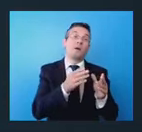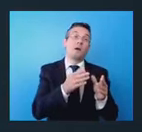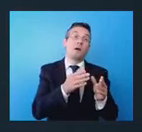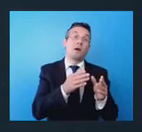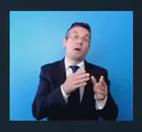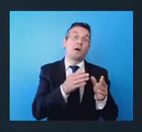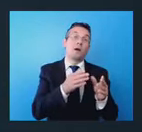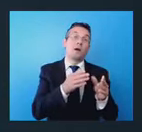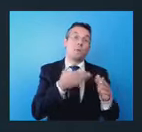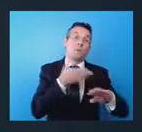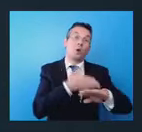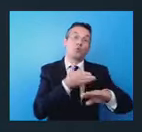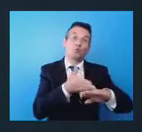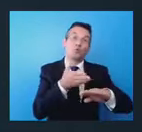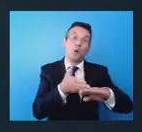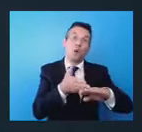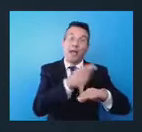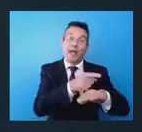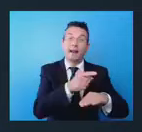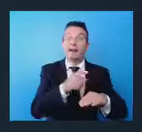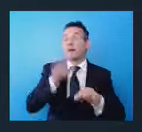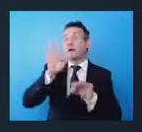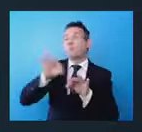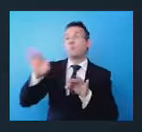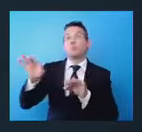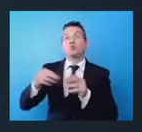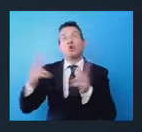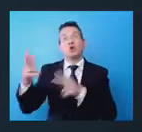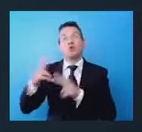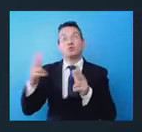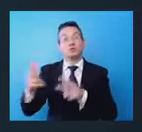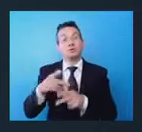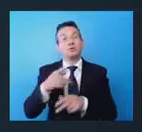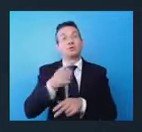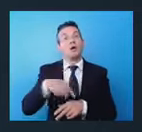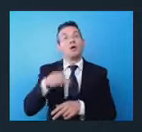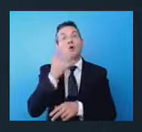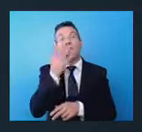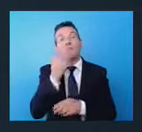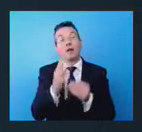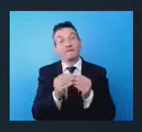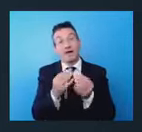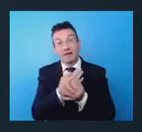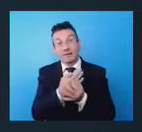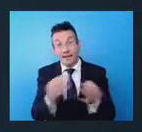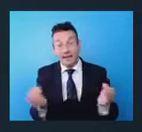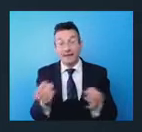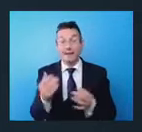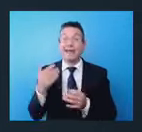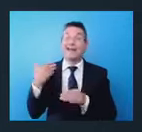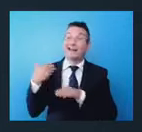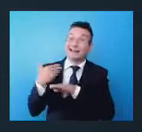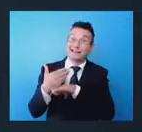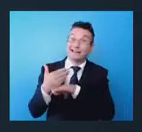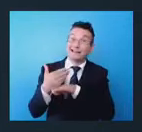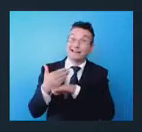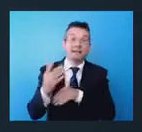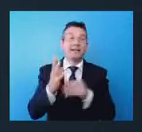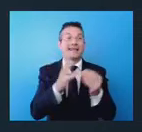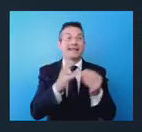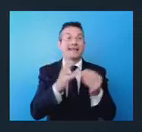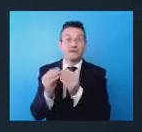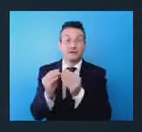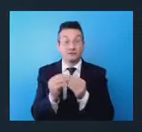noi su questo vogliamo fare bene i compiti a casa, recuperare anche ritardi dal punto di vista infrastrutturale e